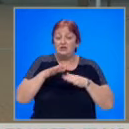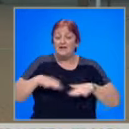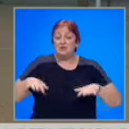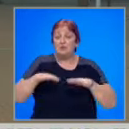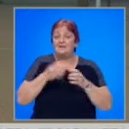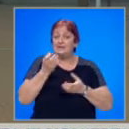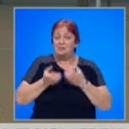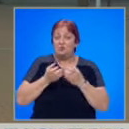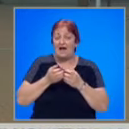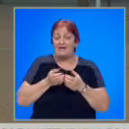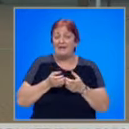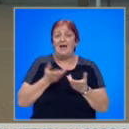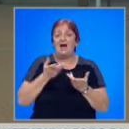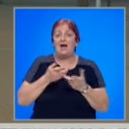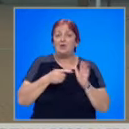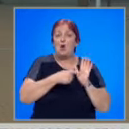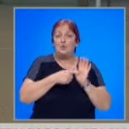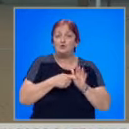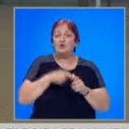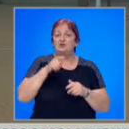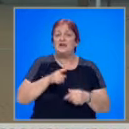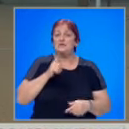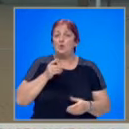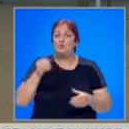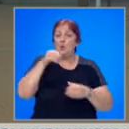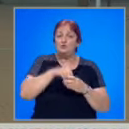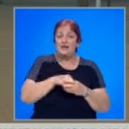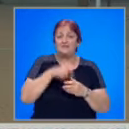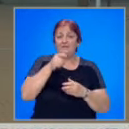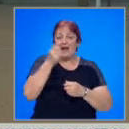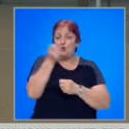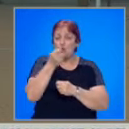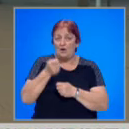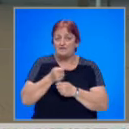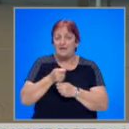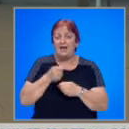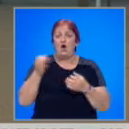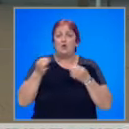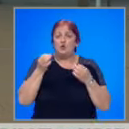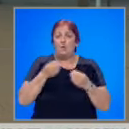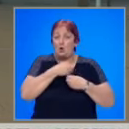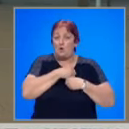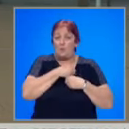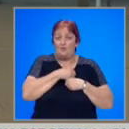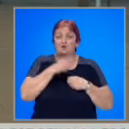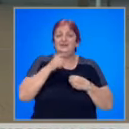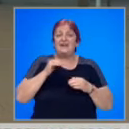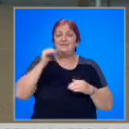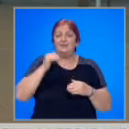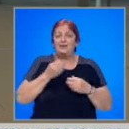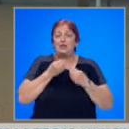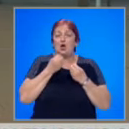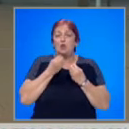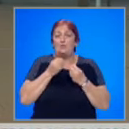ситуацията с пожарите в страната, като посочи, че тези, които участват в тяхното гасене, особено доброволците, трябва да бъдат